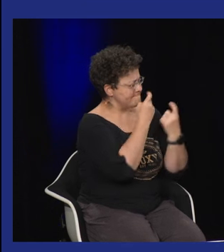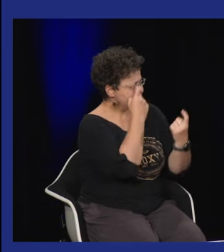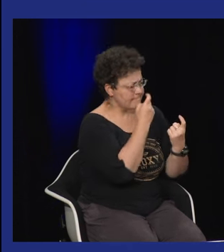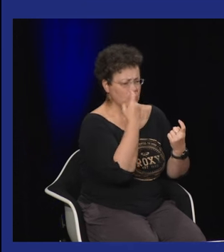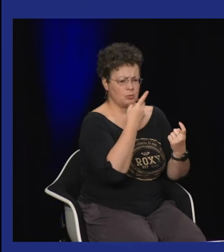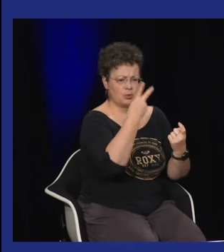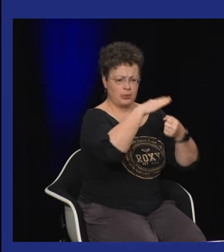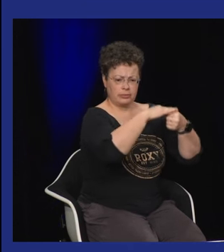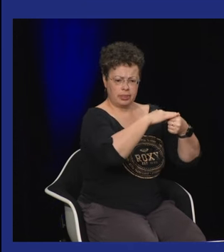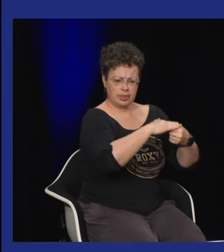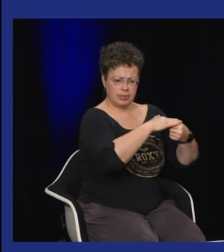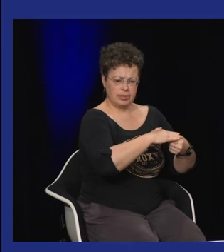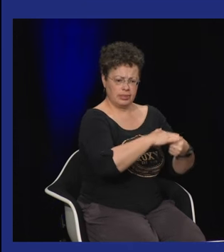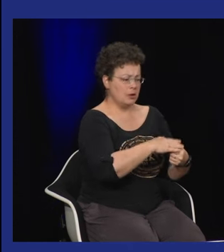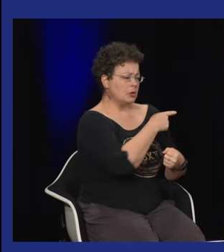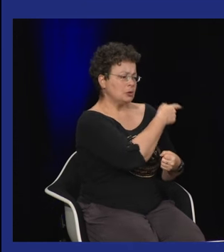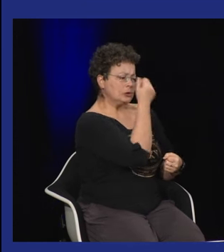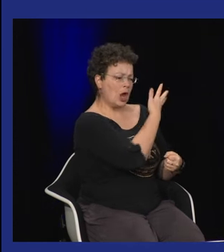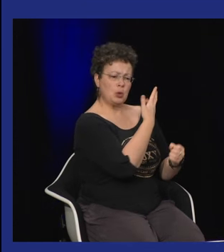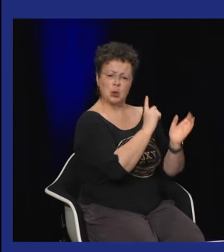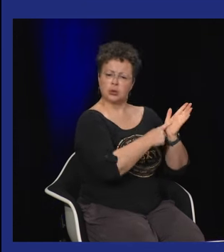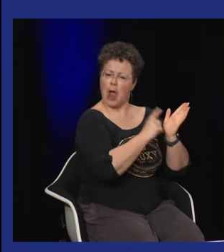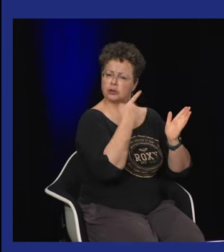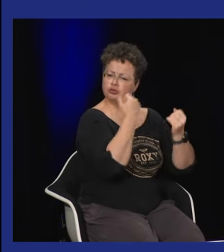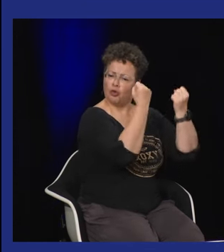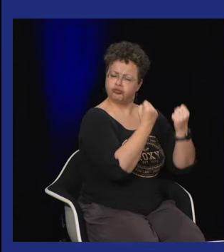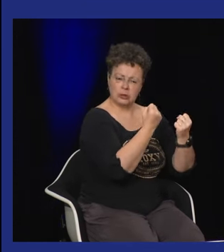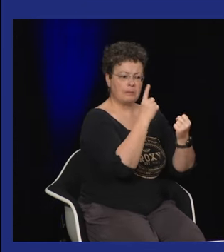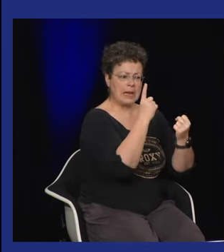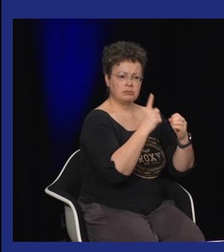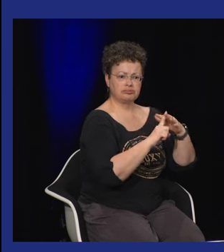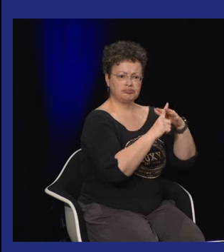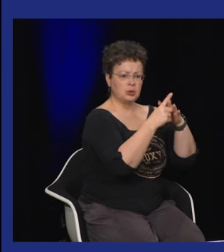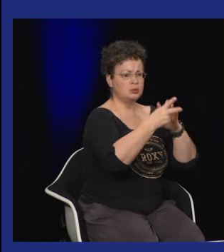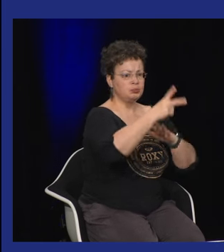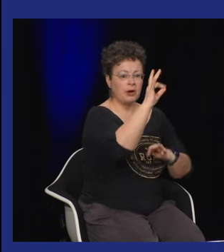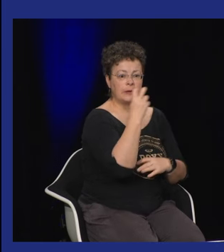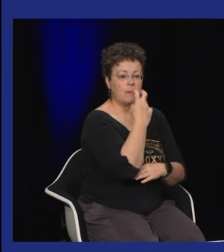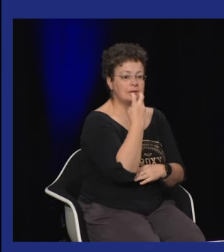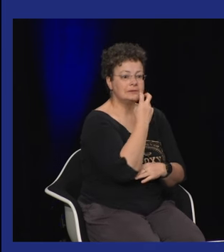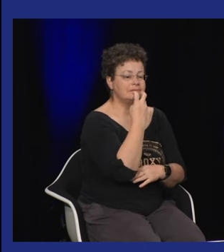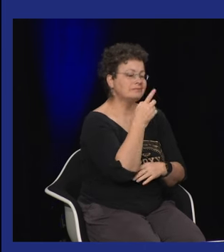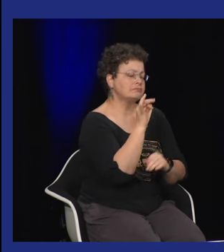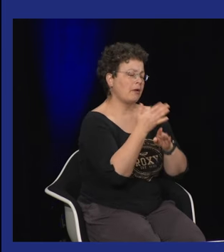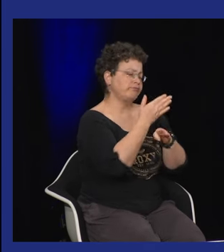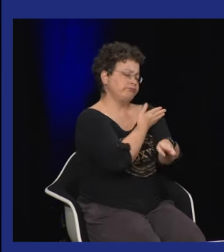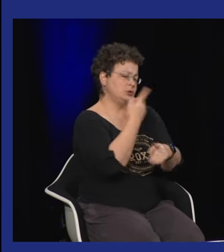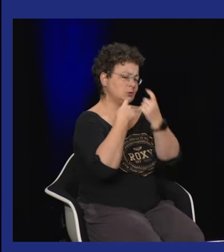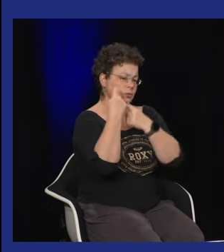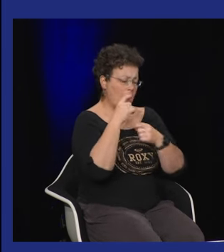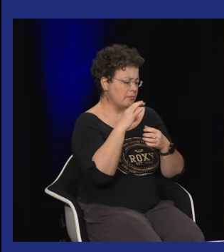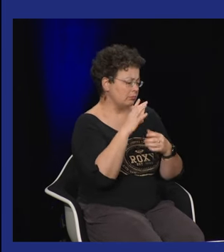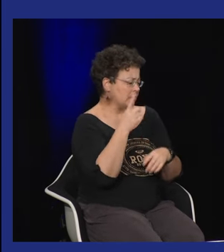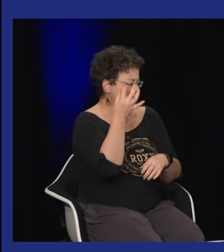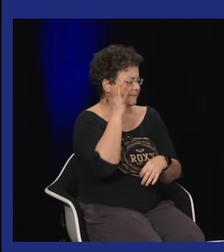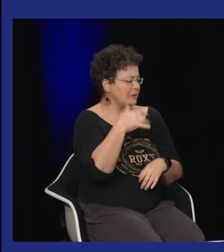Etats-Unis il y a eu toute une réflexion sur la question de la discrimination sur les droits des sourds les droits des sourds étaient assez conséquents mais il y avait quand même une